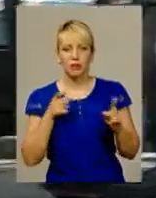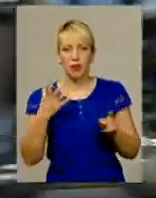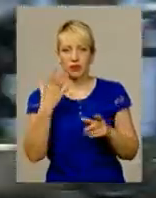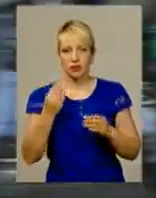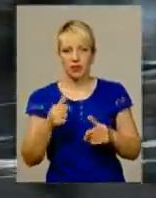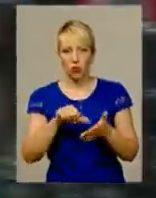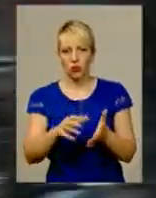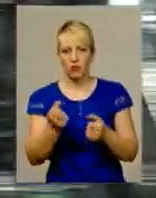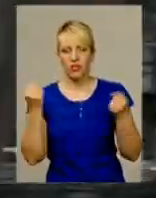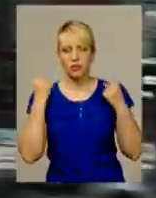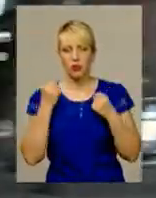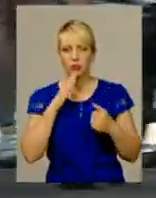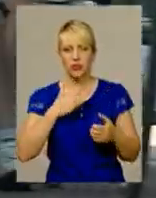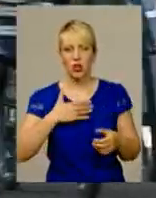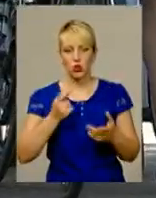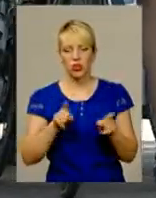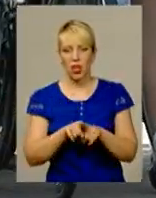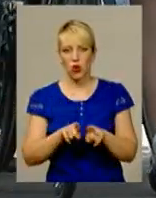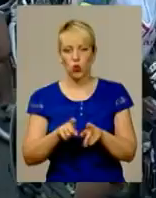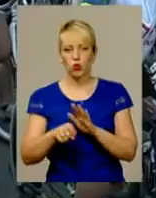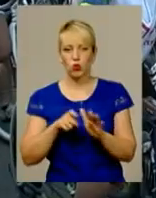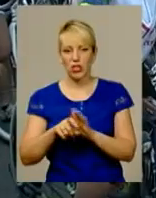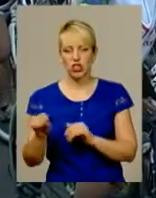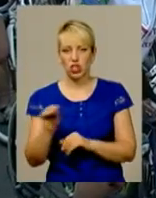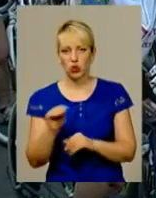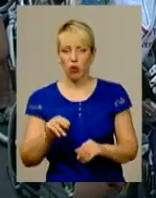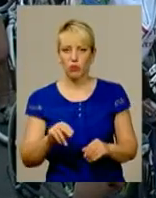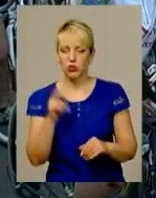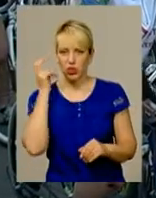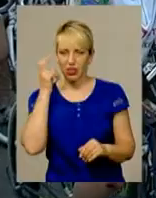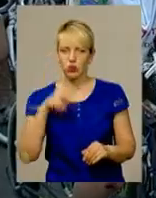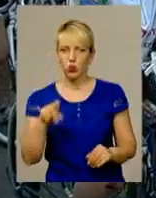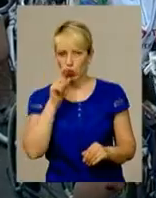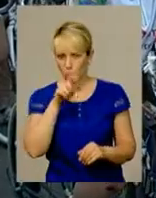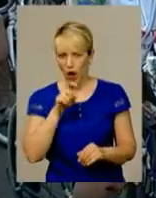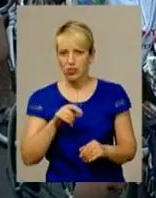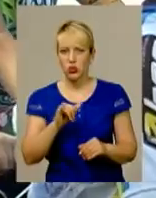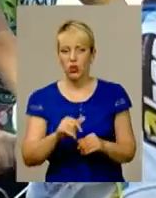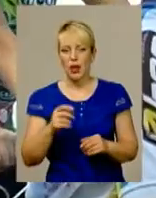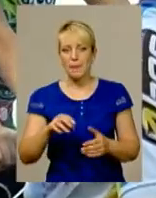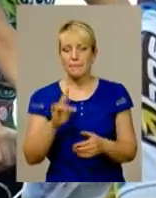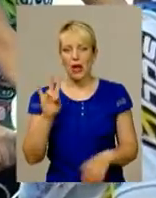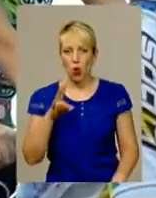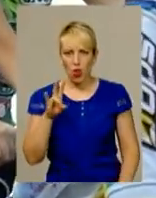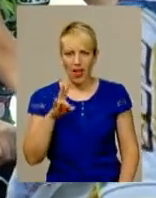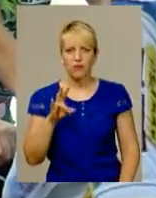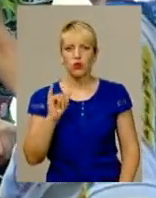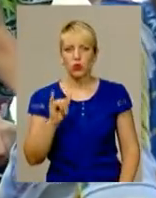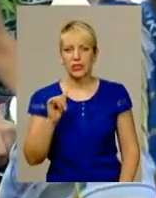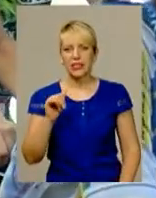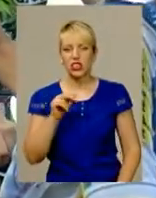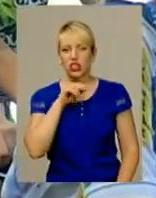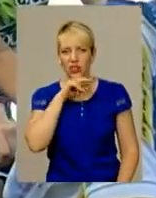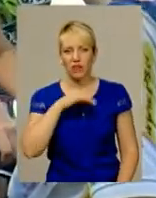у них взяли спортсменки з нашої, а також з Донецької, Житомирської, Київської, Луганської, Миколаївської, Рівненської та Чернівецької